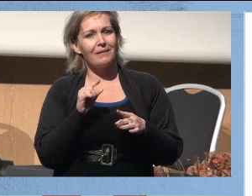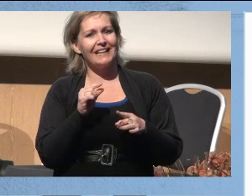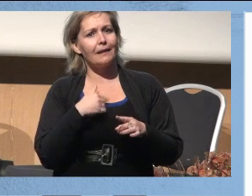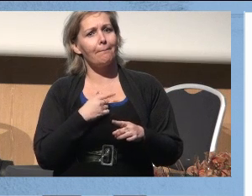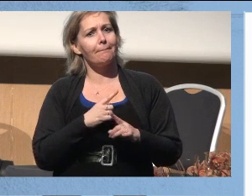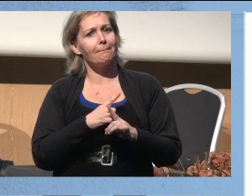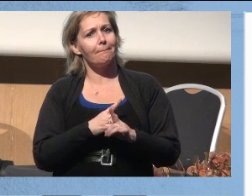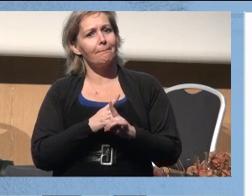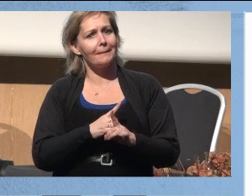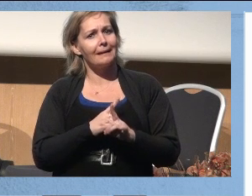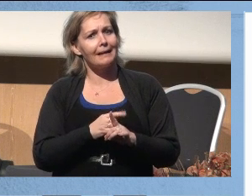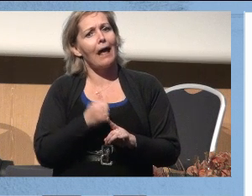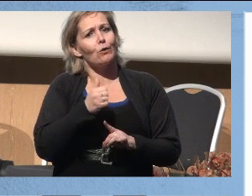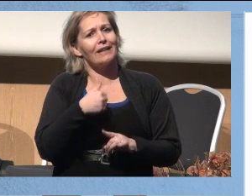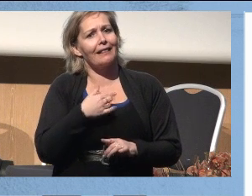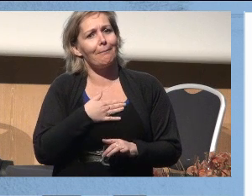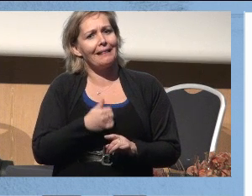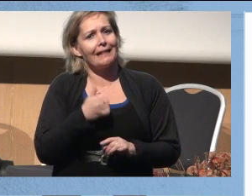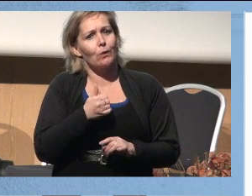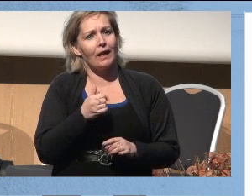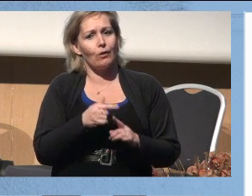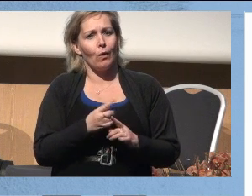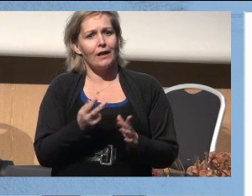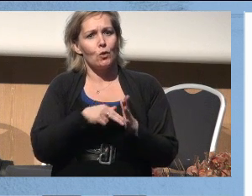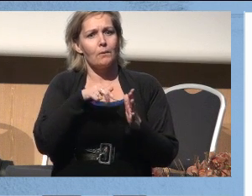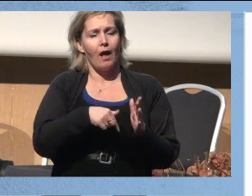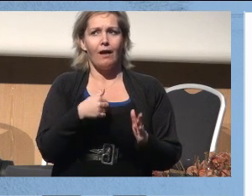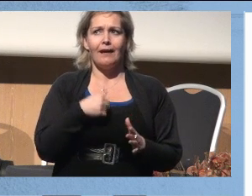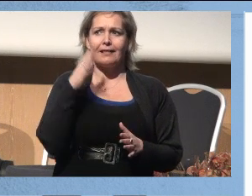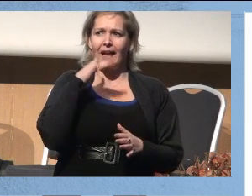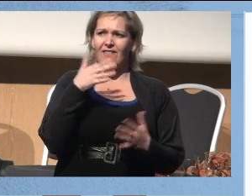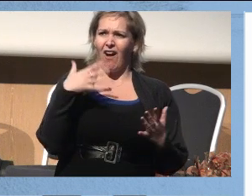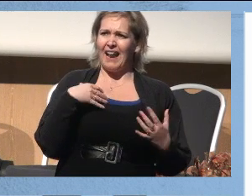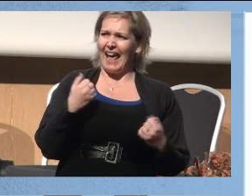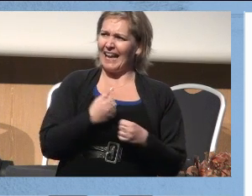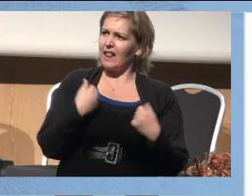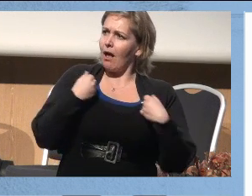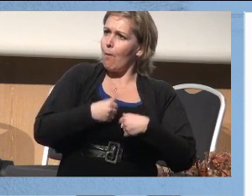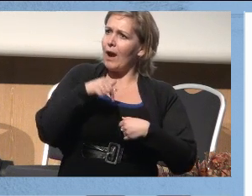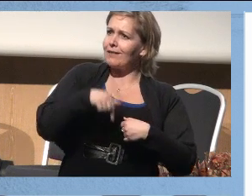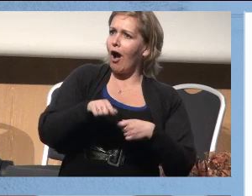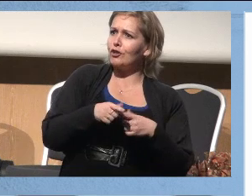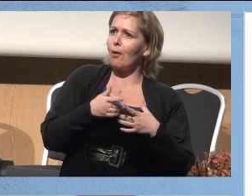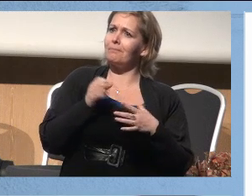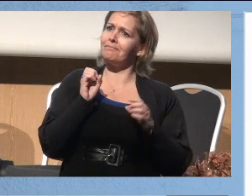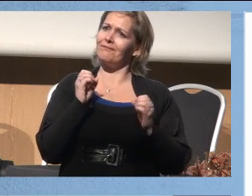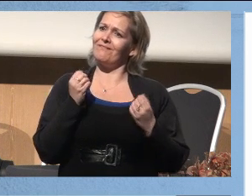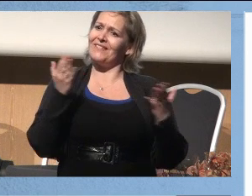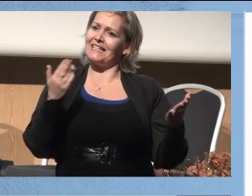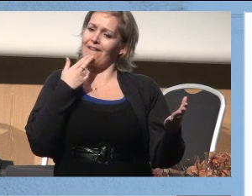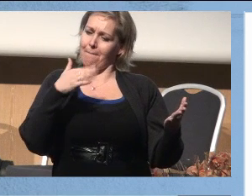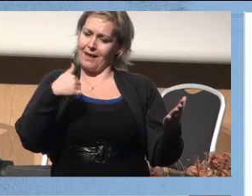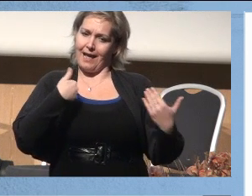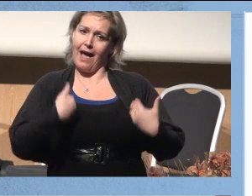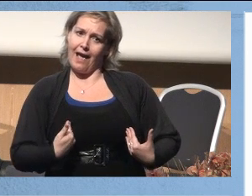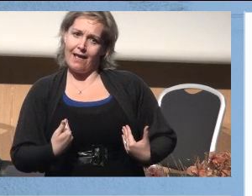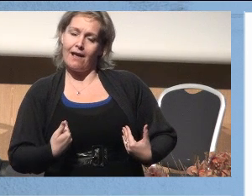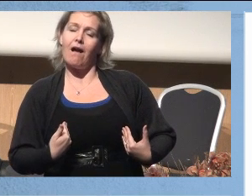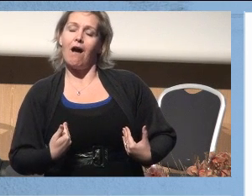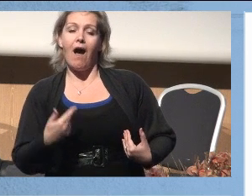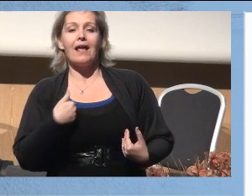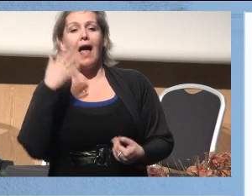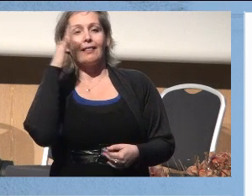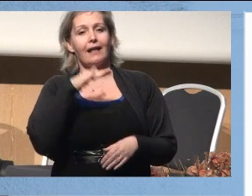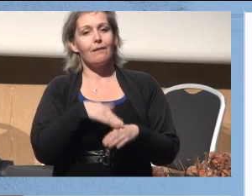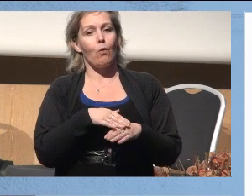identiteten. Og noen av dere når du sto opp i dag så tenkte dere, hva er det jeg tar på meg i dag som liksom signaliserer hvem jeg er? Jeg